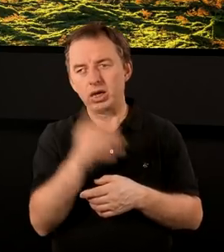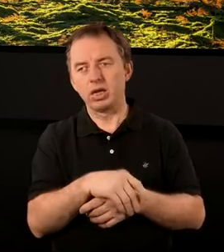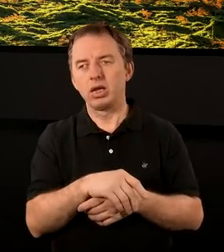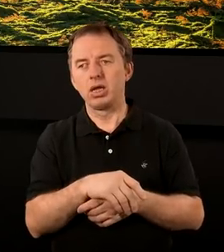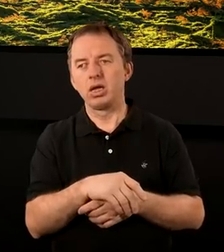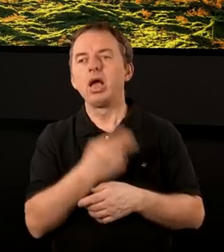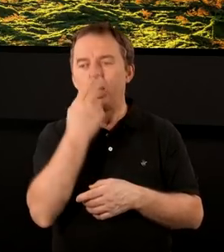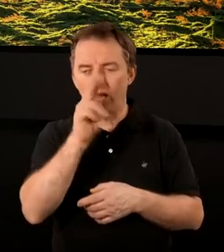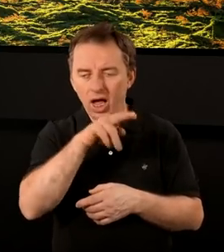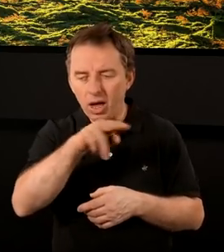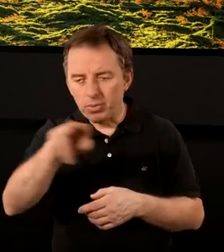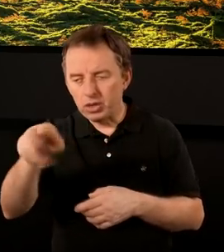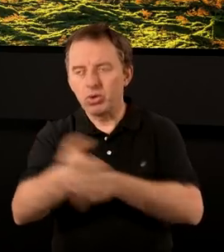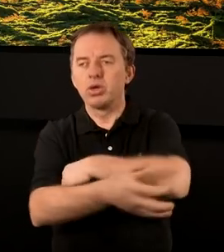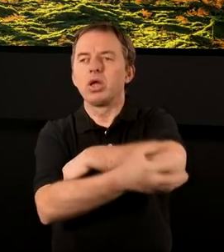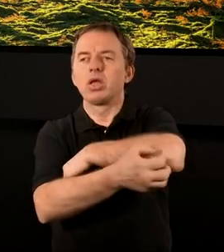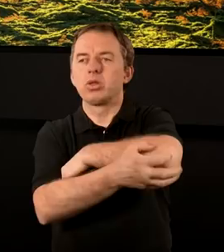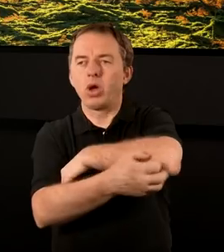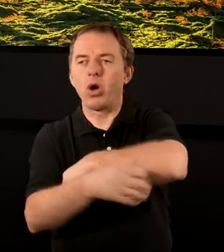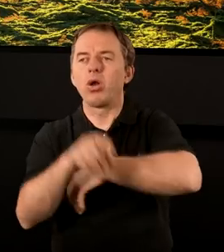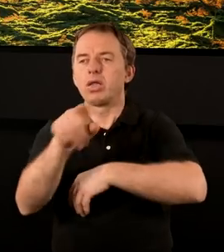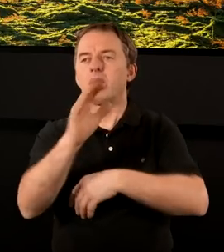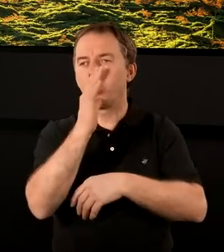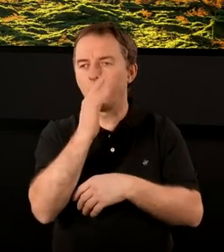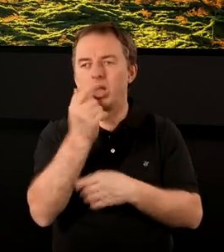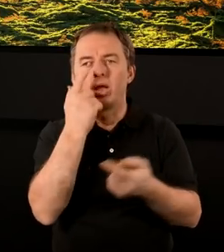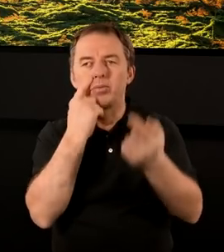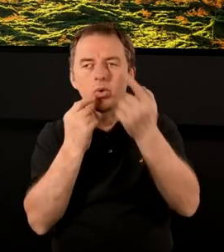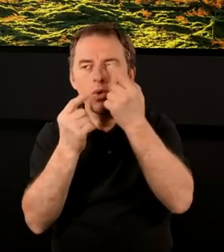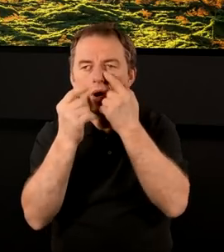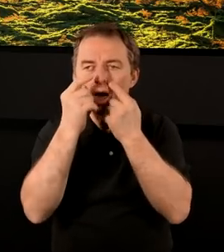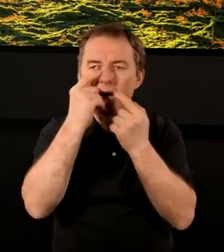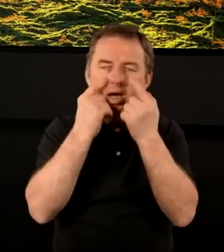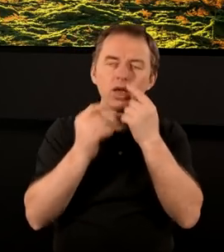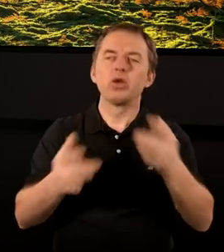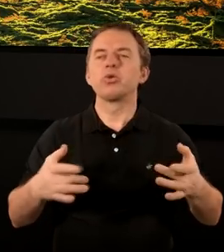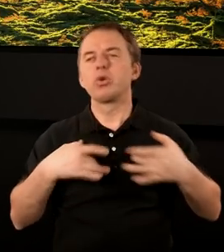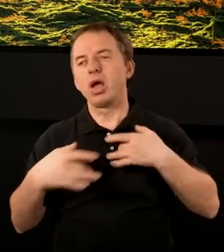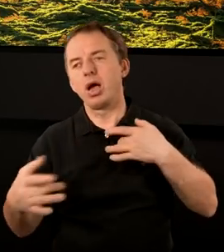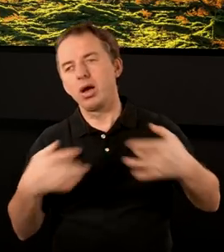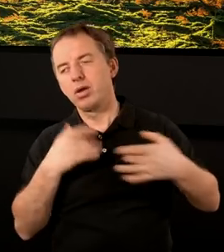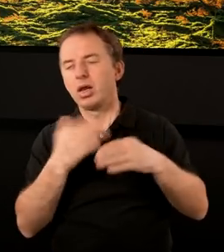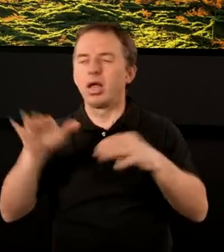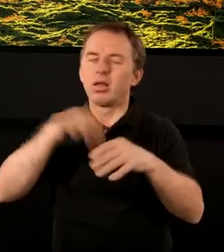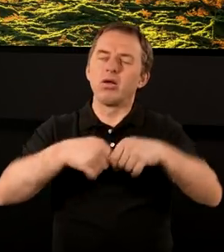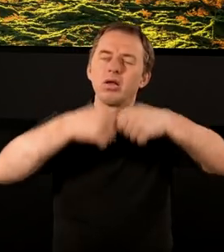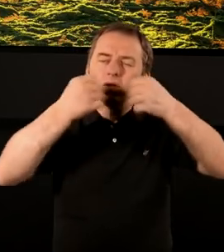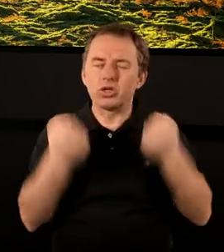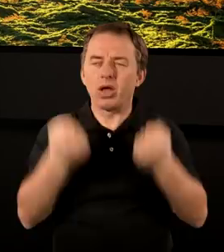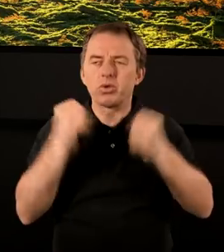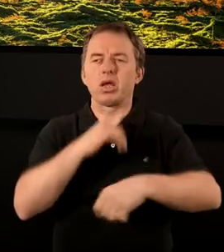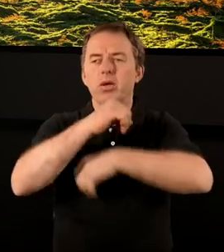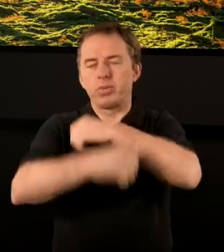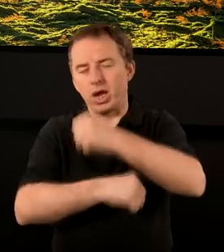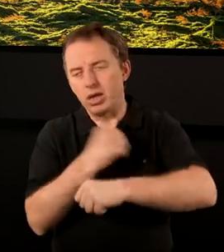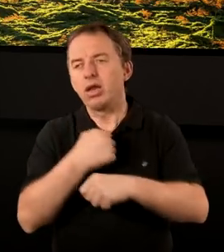Mojżesza napatrzyłem się na niedolę mego ludu. Przecież płakali, cierpieli z powodu nadmiernej pracy,